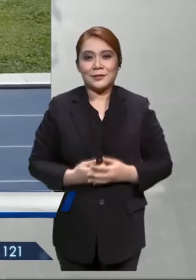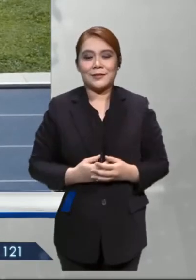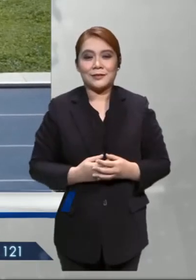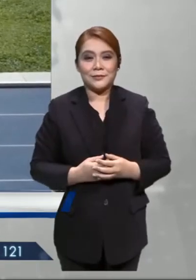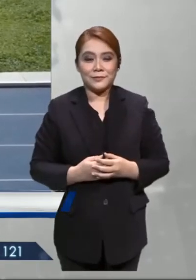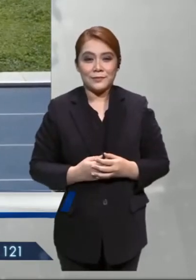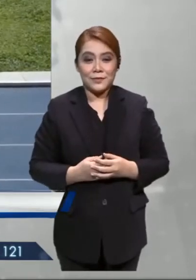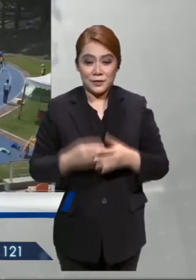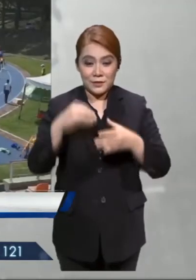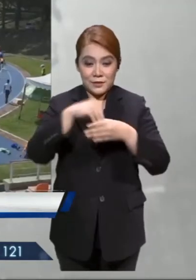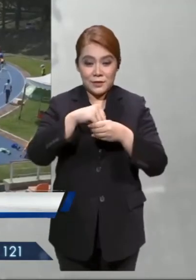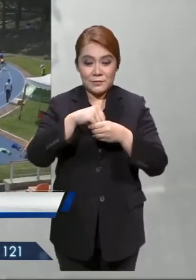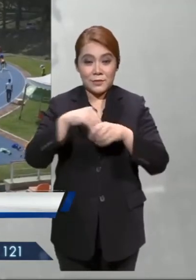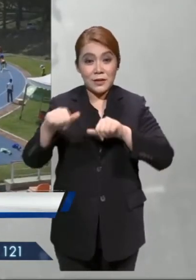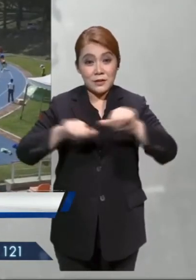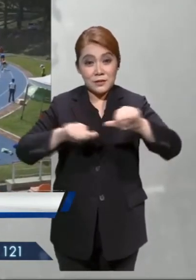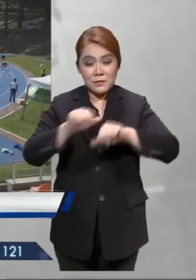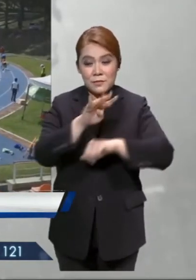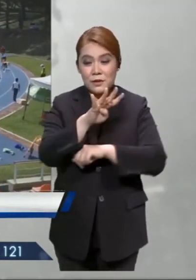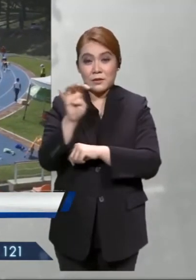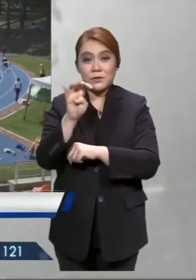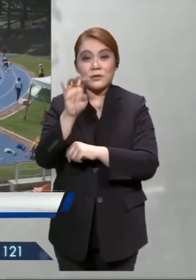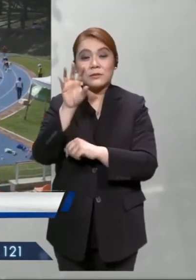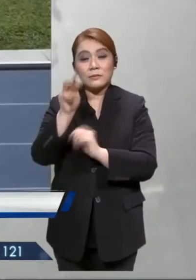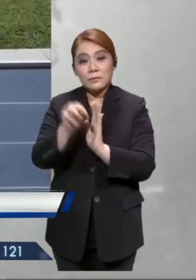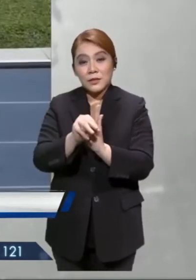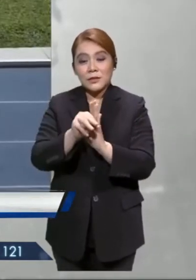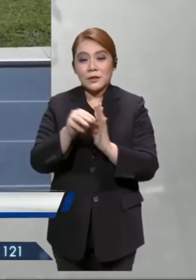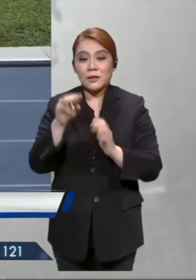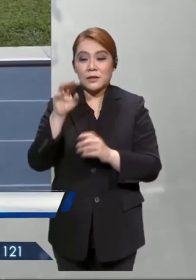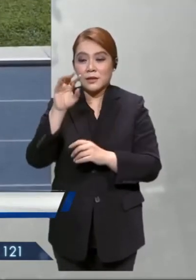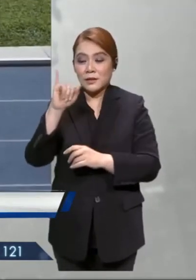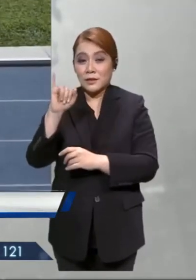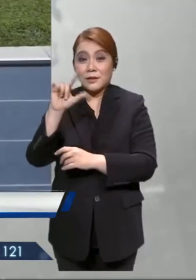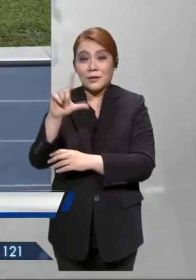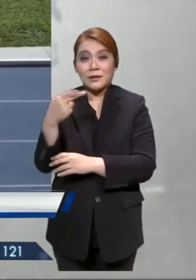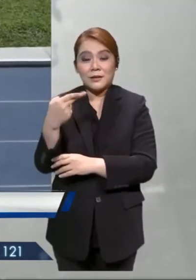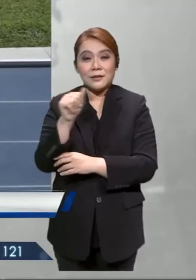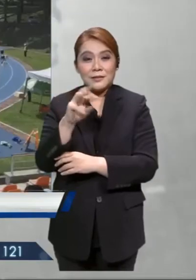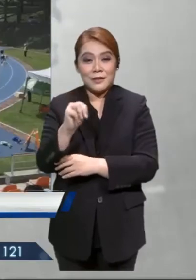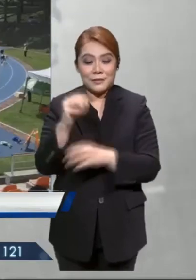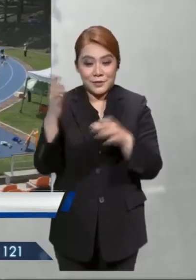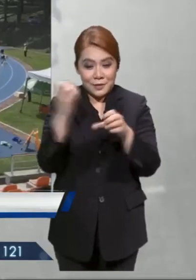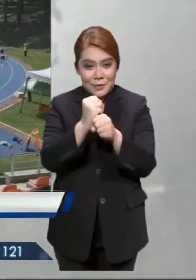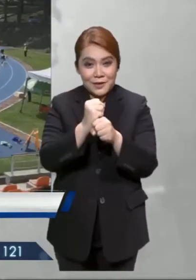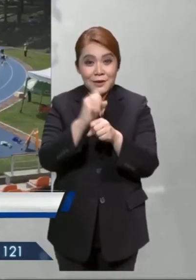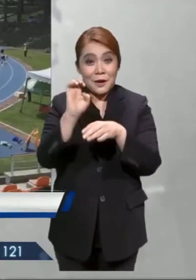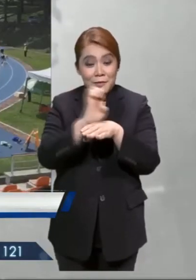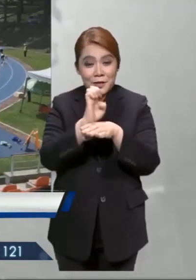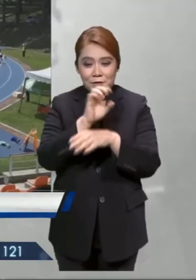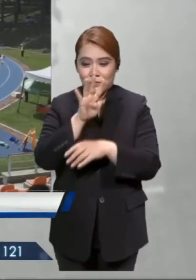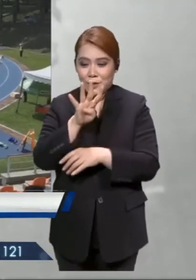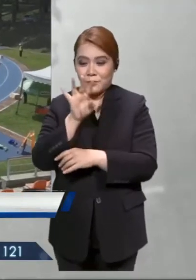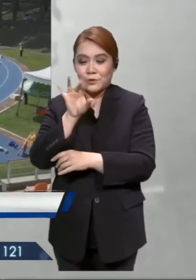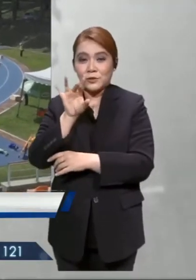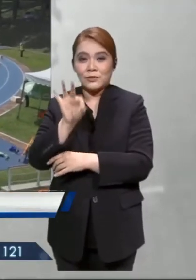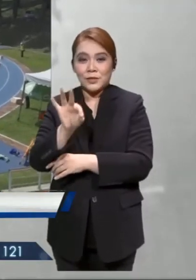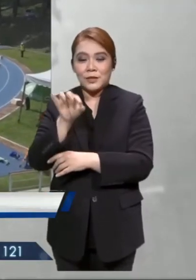Manakala dalam acara 400 meter atlet muda selangor Muhammad Ilham Suhaimi berangkul emas dengan catatan 49